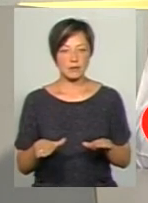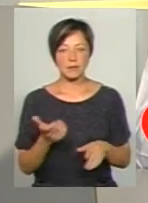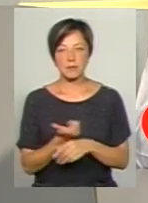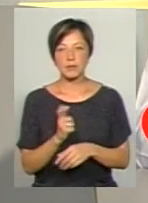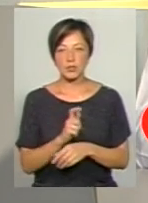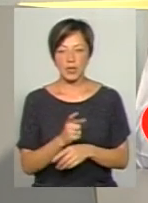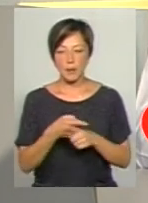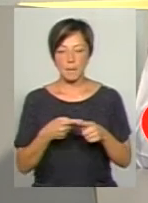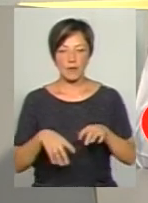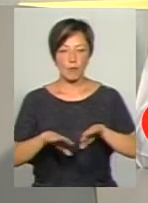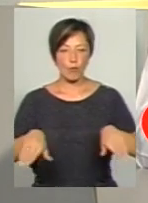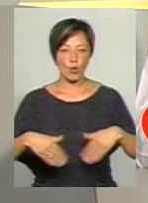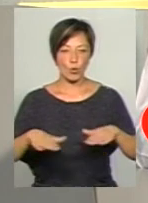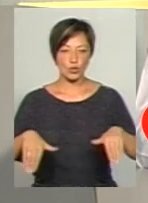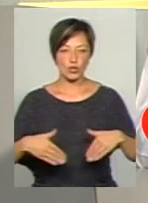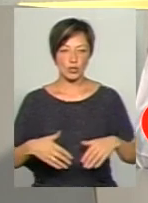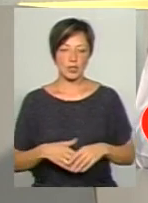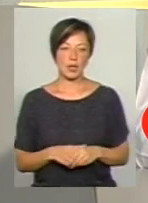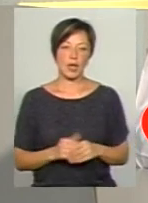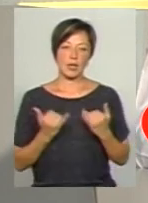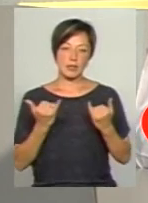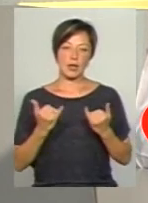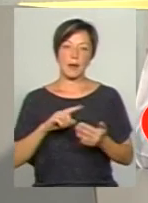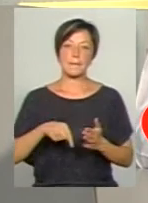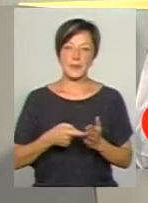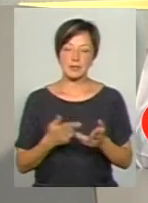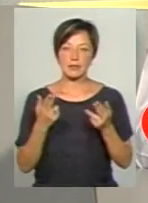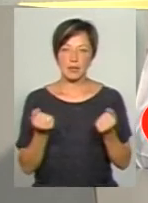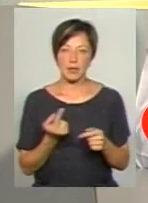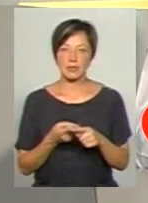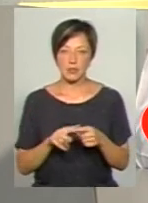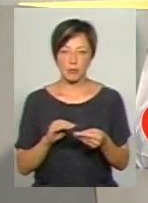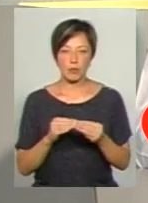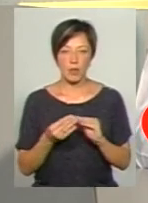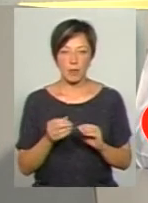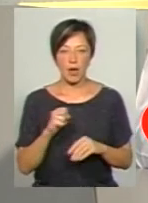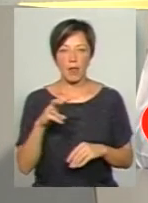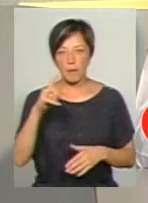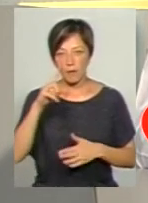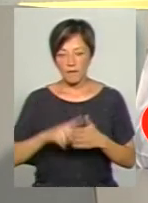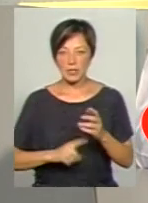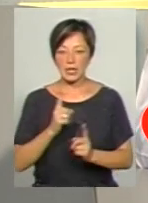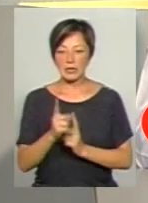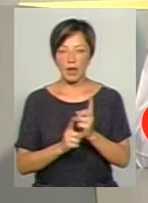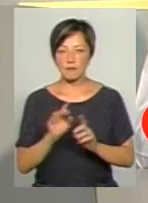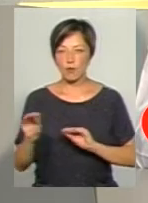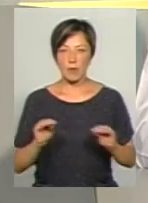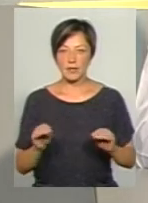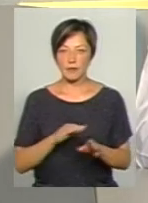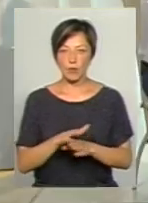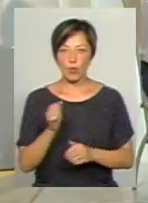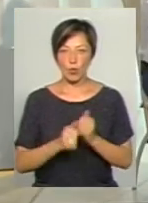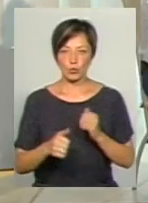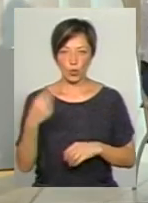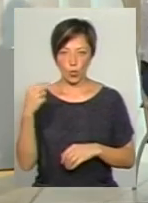здебільшого напівпорожні. Для міст, так, це є певною проблемою, але повірте, що трансформація не відбувається після